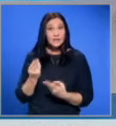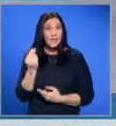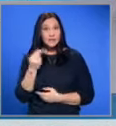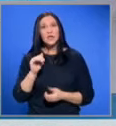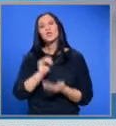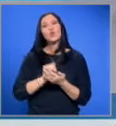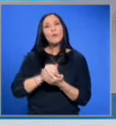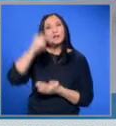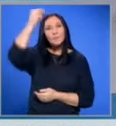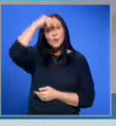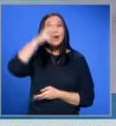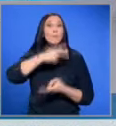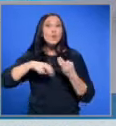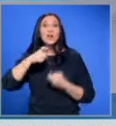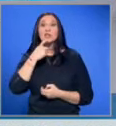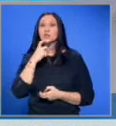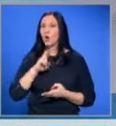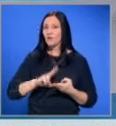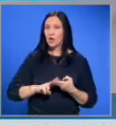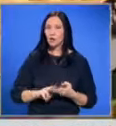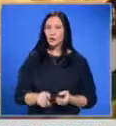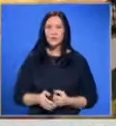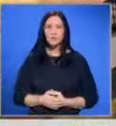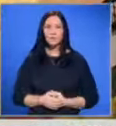цените на доматите у нас, провери Зоя Велинова.